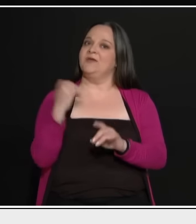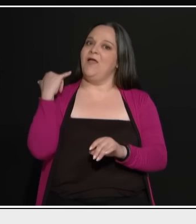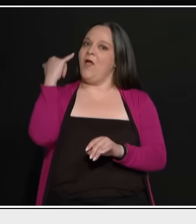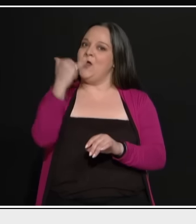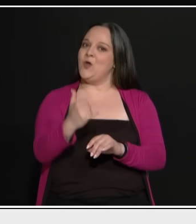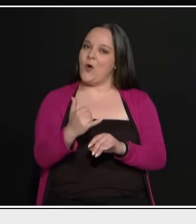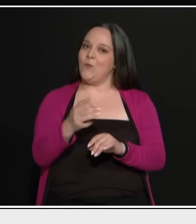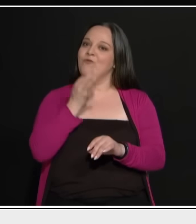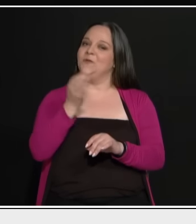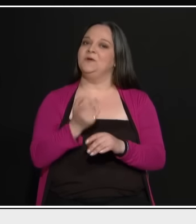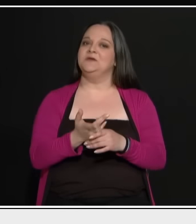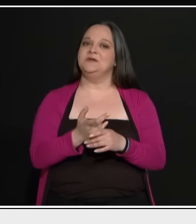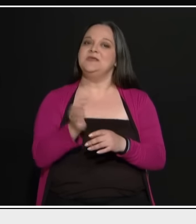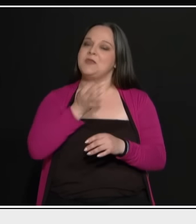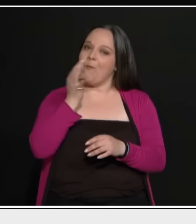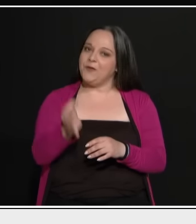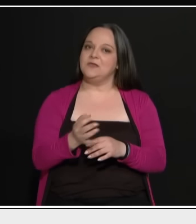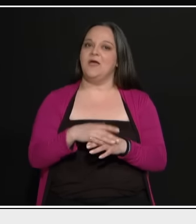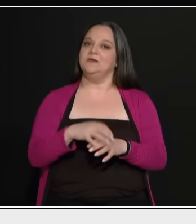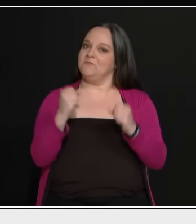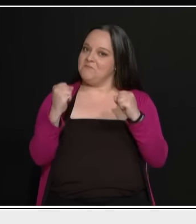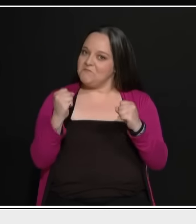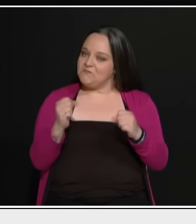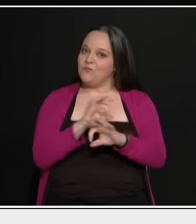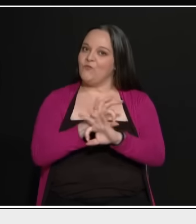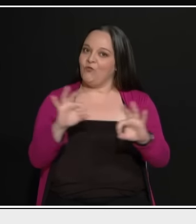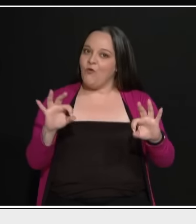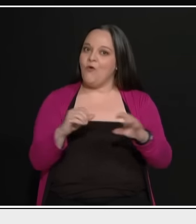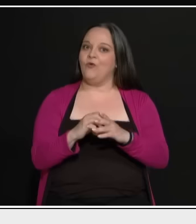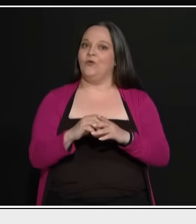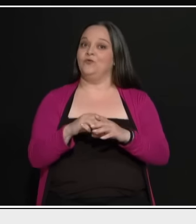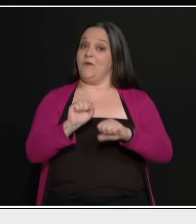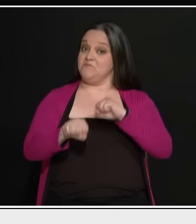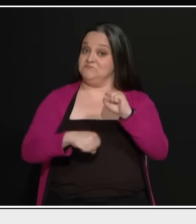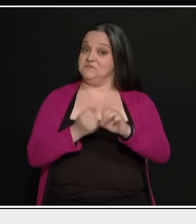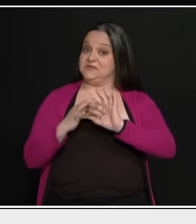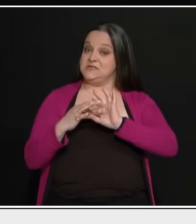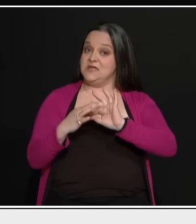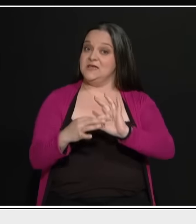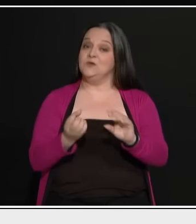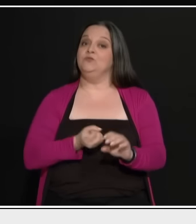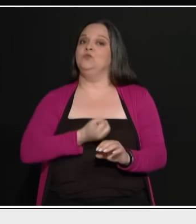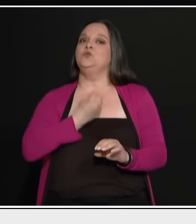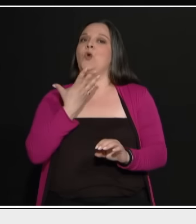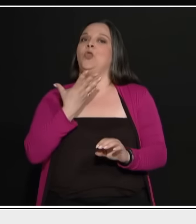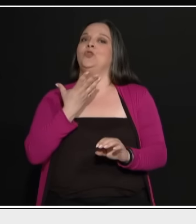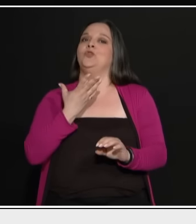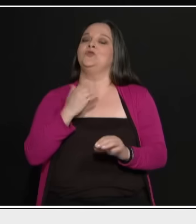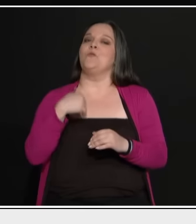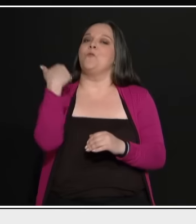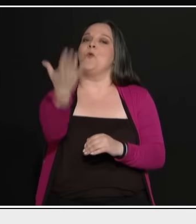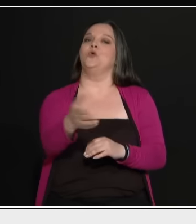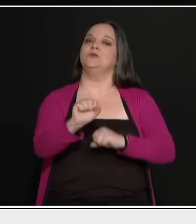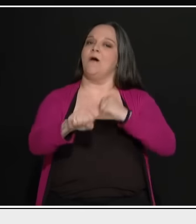ήθελα λίγο να τους πείτε αν είστε καλά, αν είστε γερός, αν είστε μάχημος, αν αισθάνεστε στην πρώτη γραμμή, γιατί